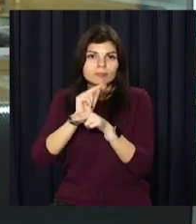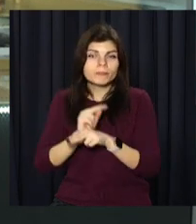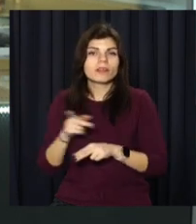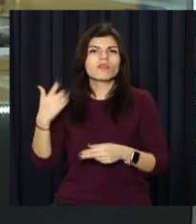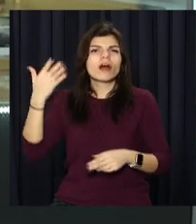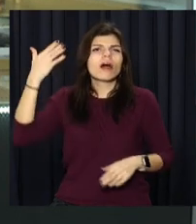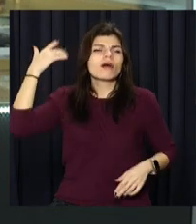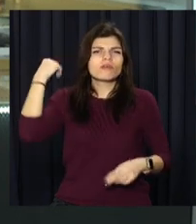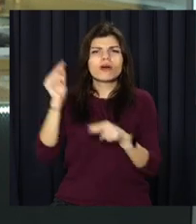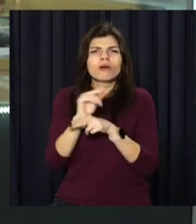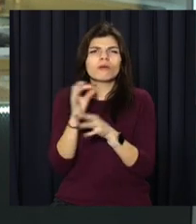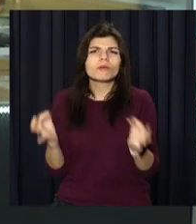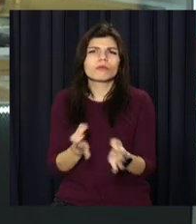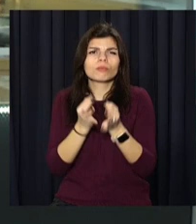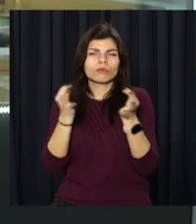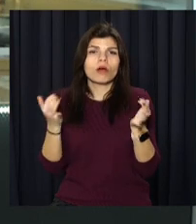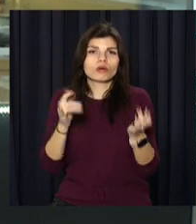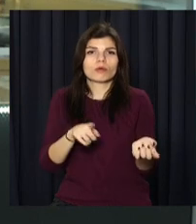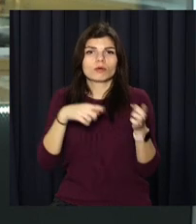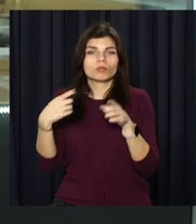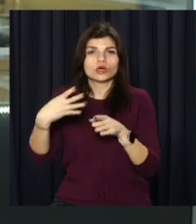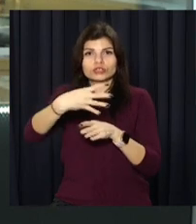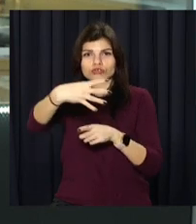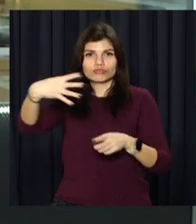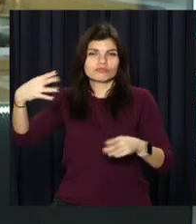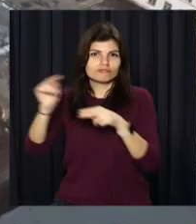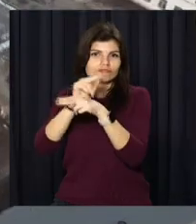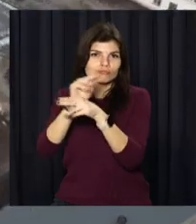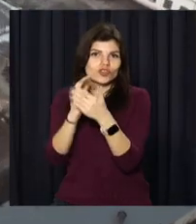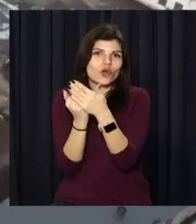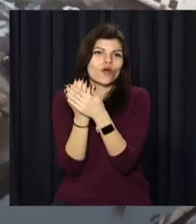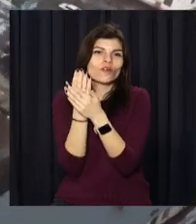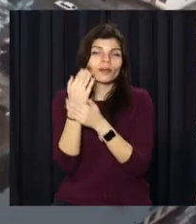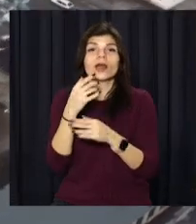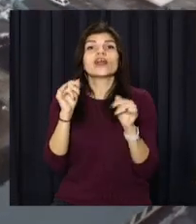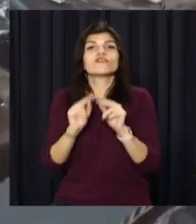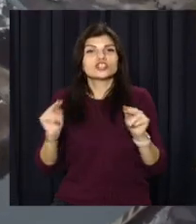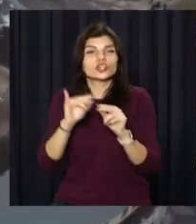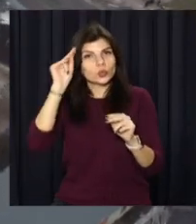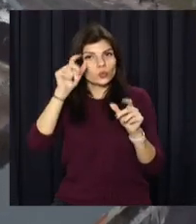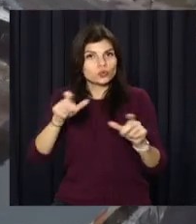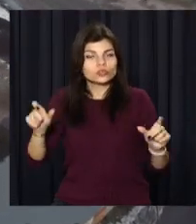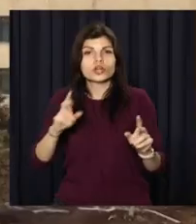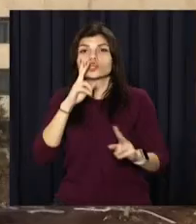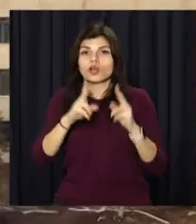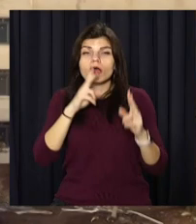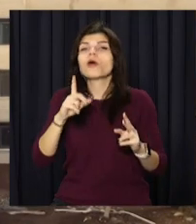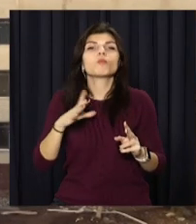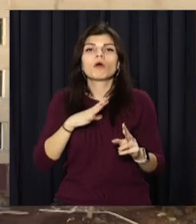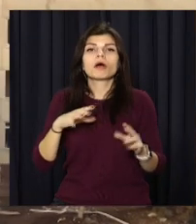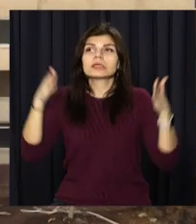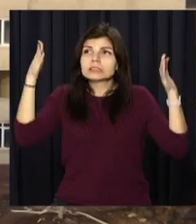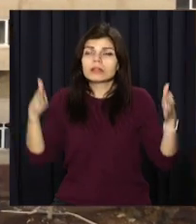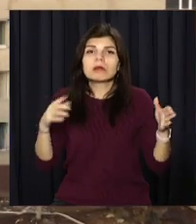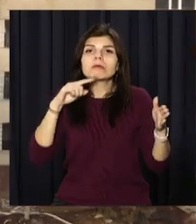роках минулого століття переїхав до нової чотириповерхової будівлі. Однак і вчителі, і учні скаржилися на тонкі